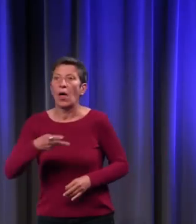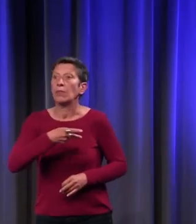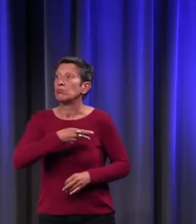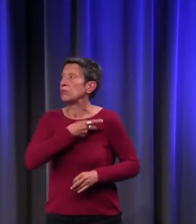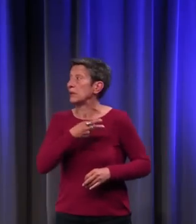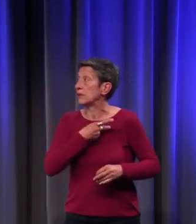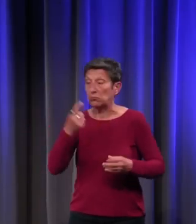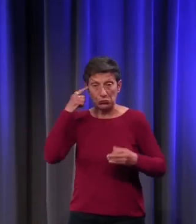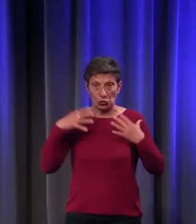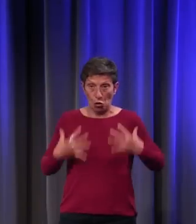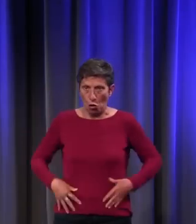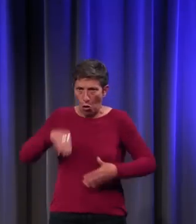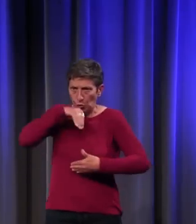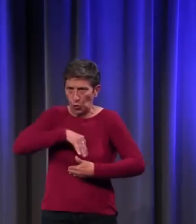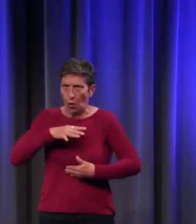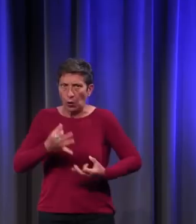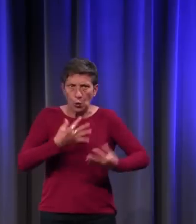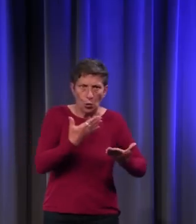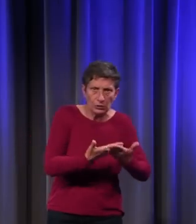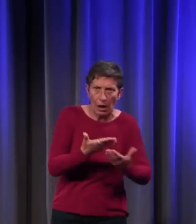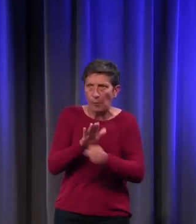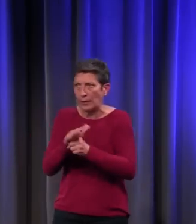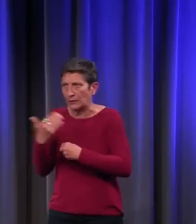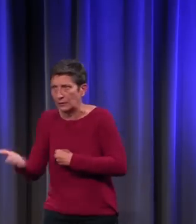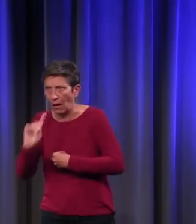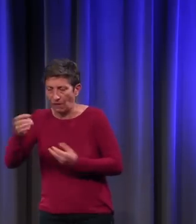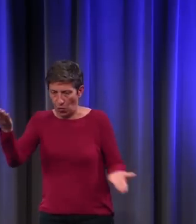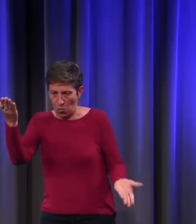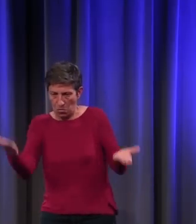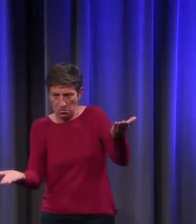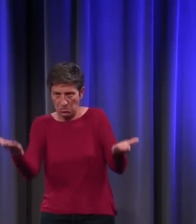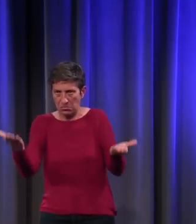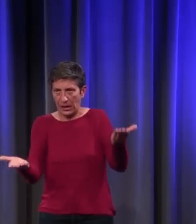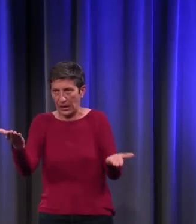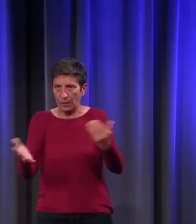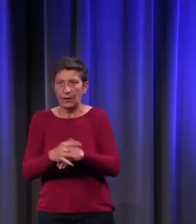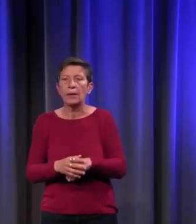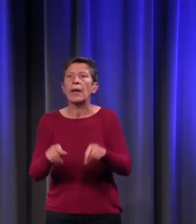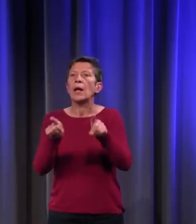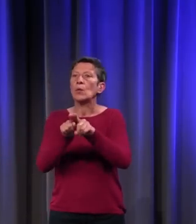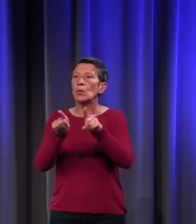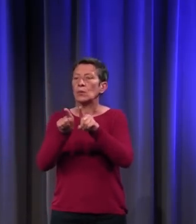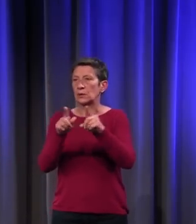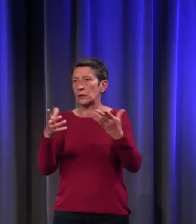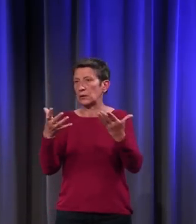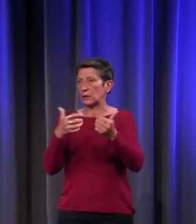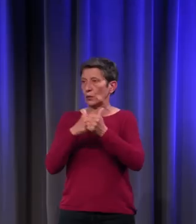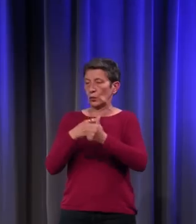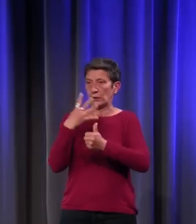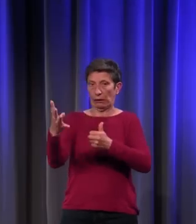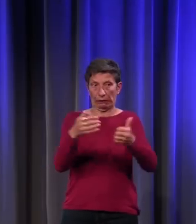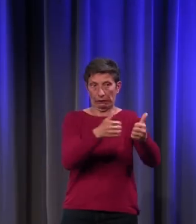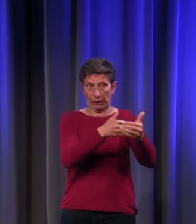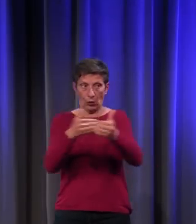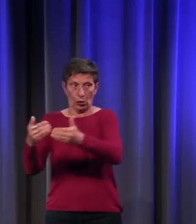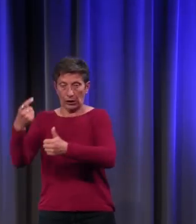pas assez de cela. Donc, il faut rééquilibrer. Mais par rapport aussi à quatre catégories de tempérament, chaque homme et chaque